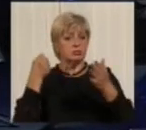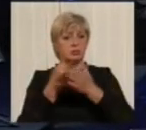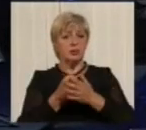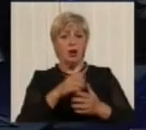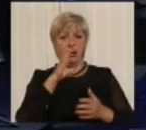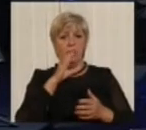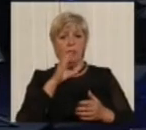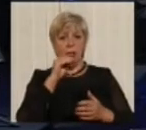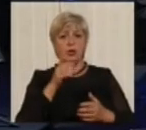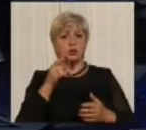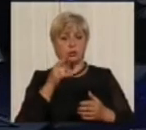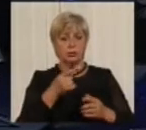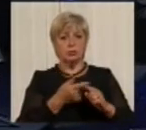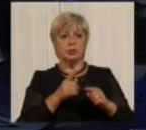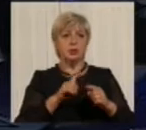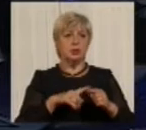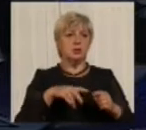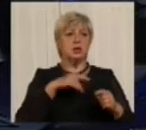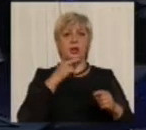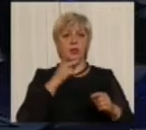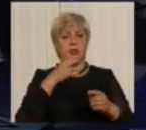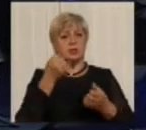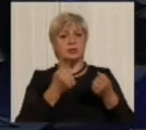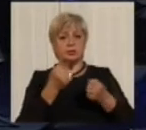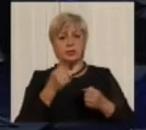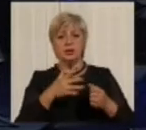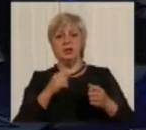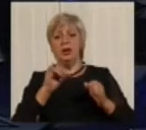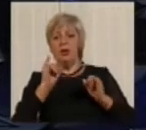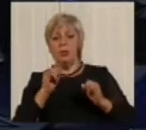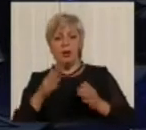необачність водія, небезпечна ділянка дороги. Що це? Чому так сталося?